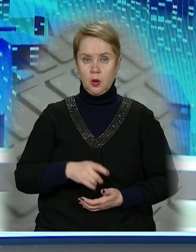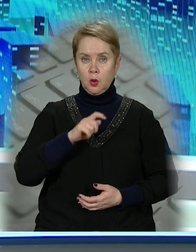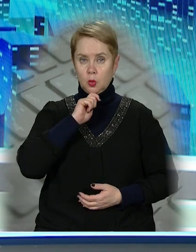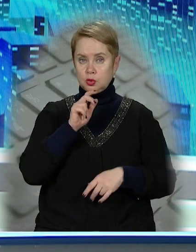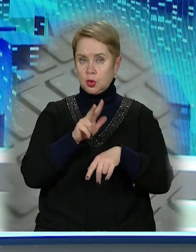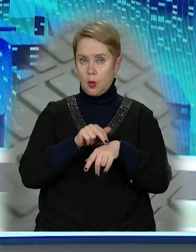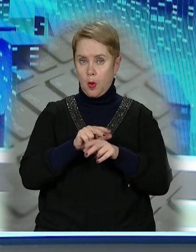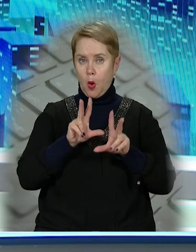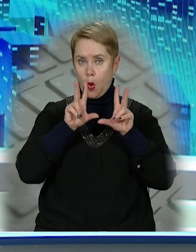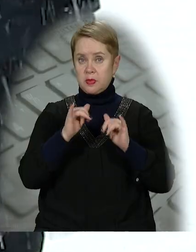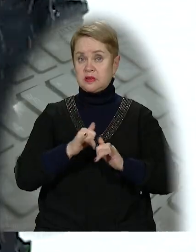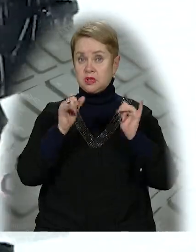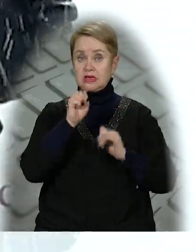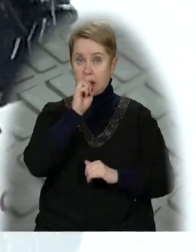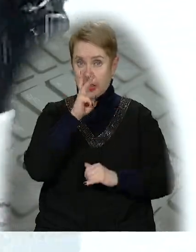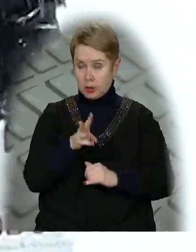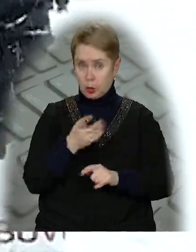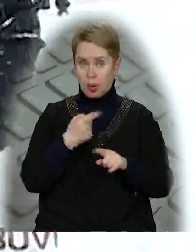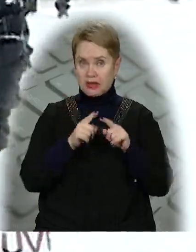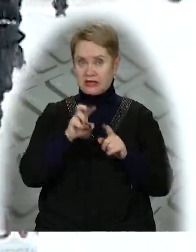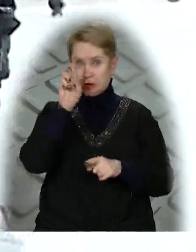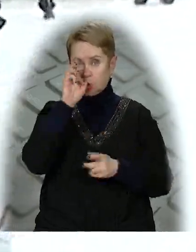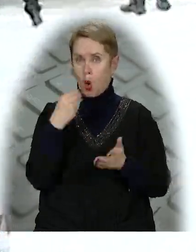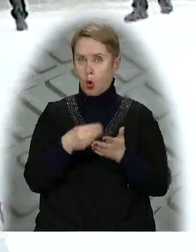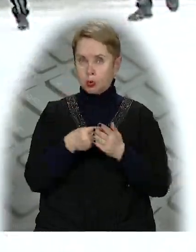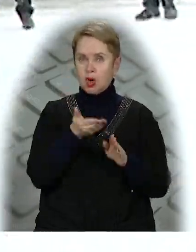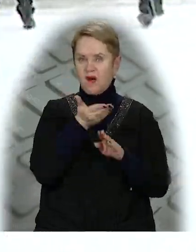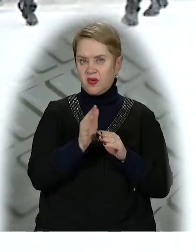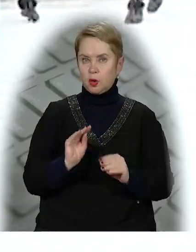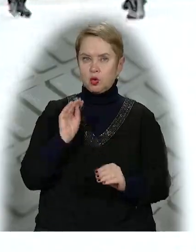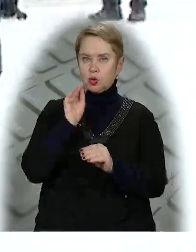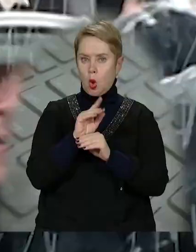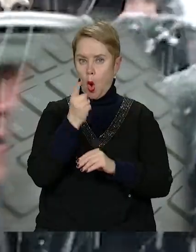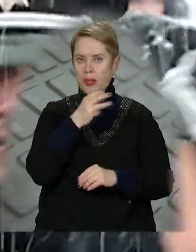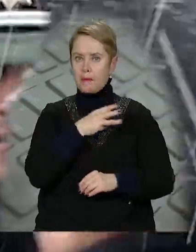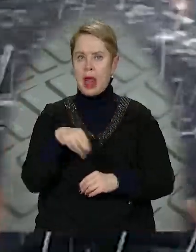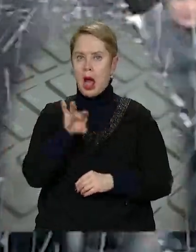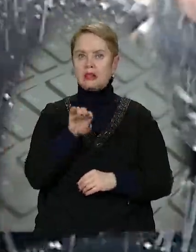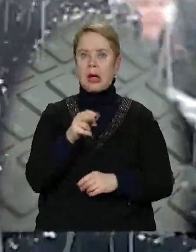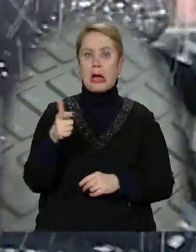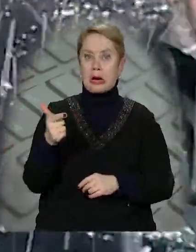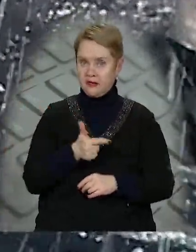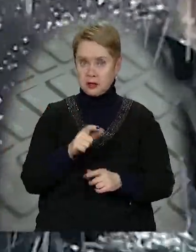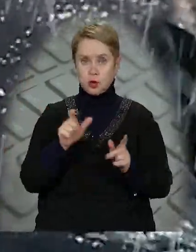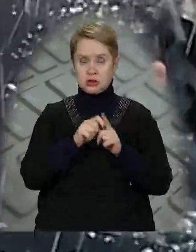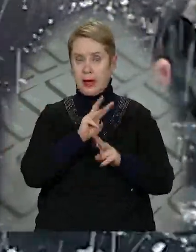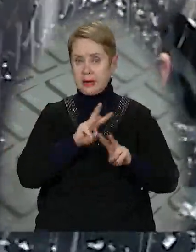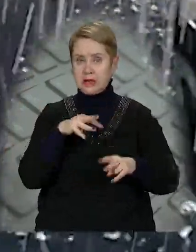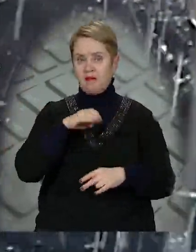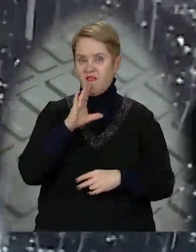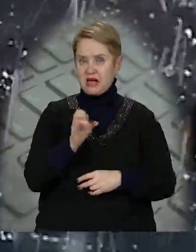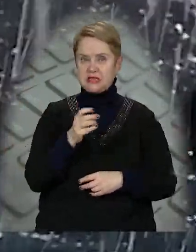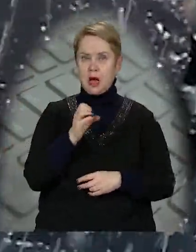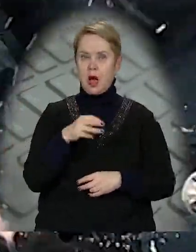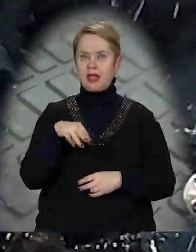Українським поліцейським пообіцяли збільшити зарплатню. На це з державного бюджету виділили додатково 1 мільярд гривень. За словами міністра